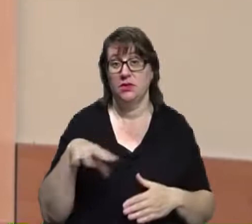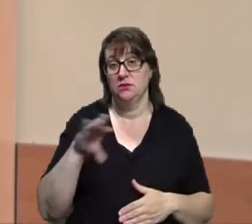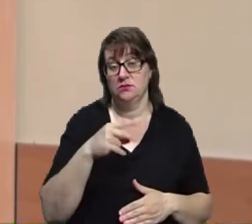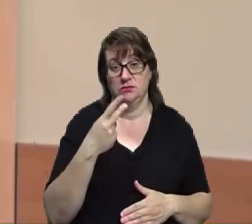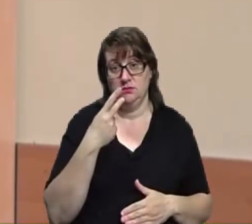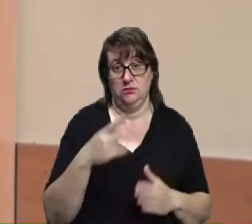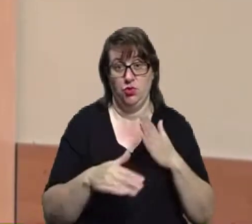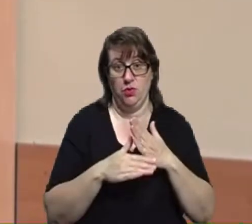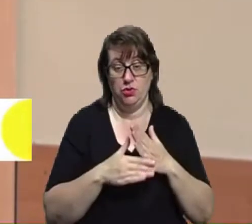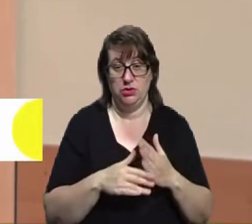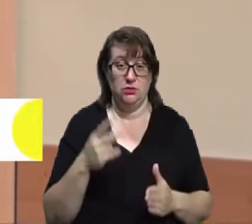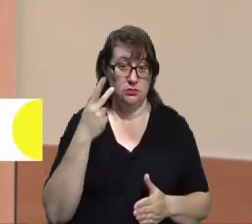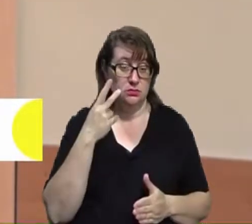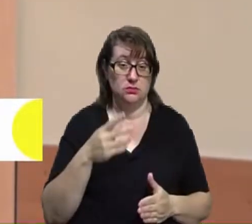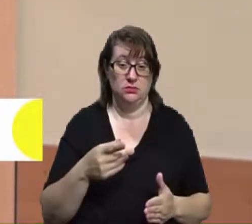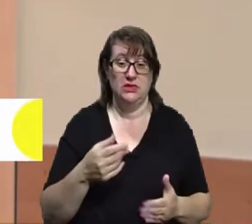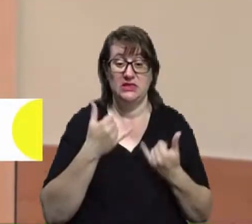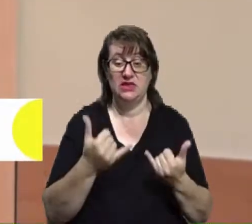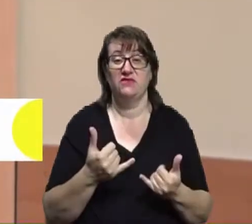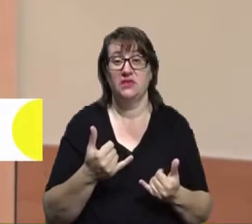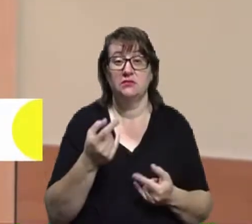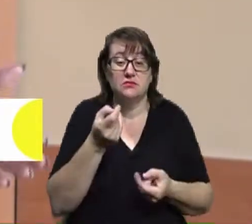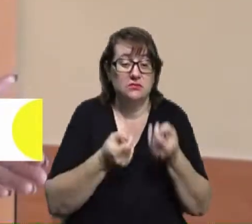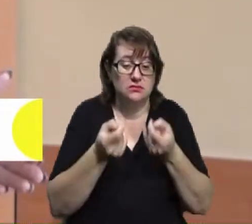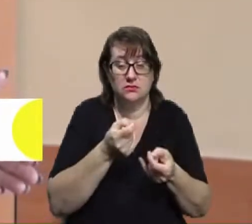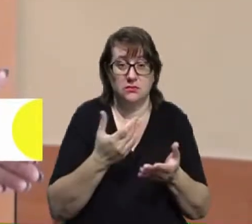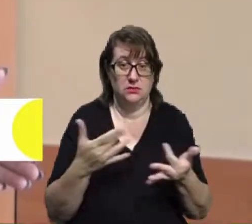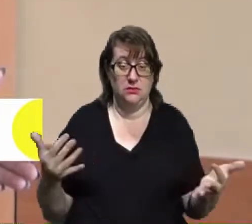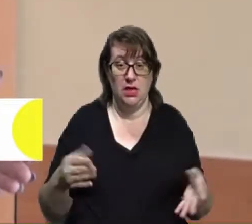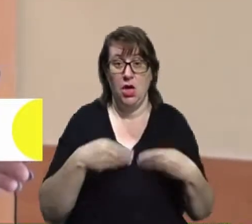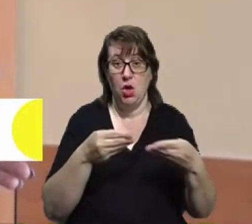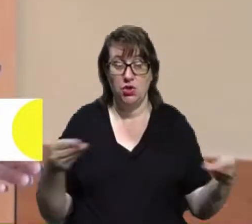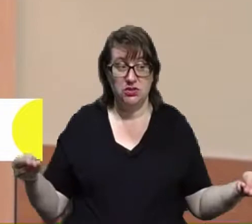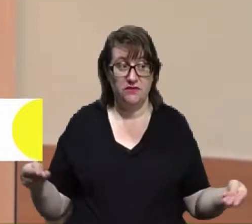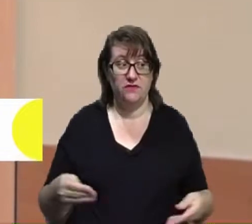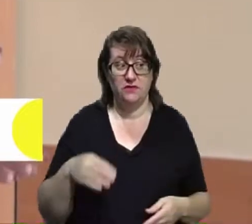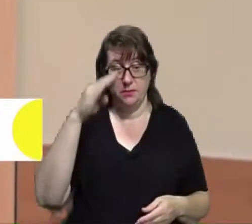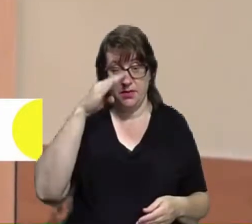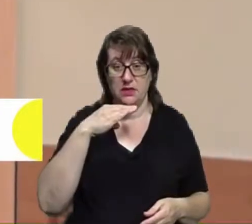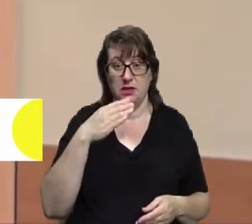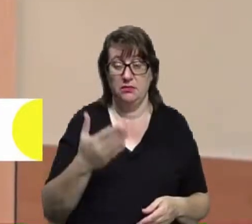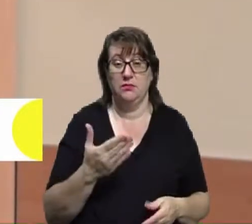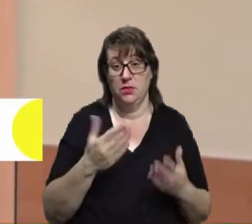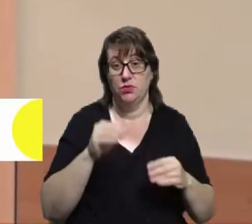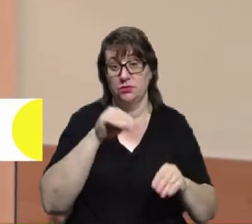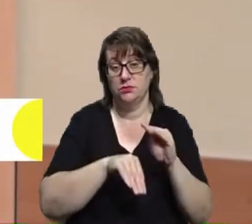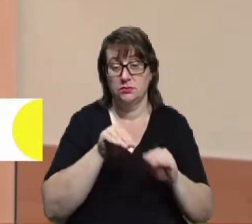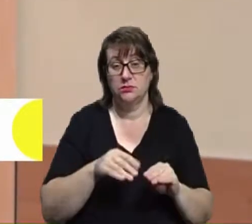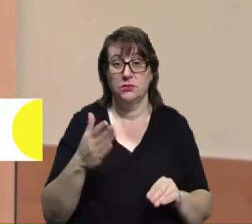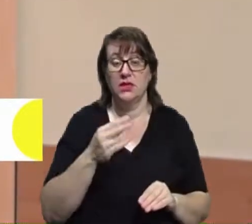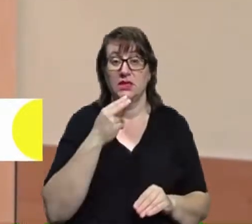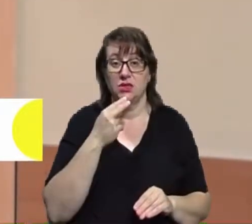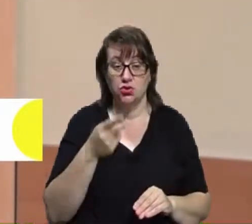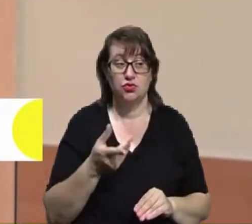уважно ставився до будь-яких дрібниць, роздавав. Батьки йому складали, мабуть, якусь їжу. Він